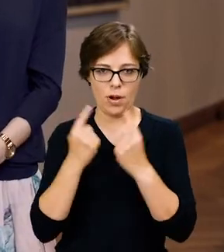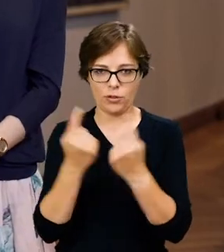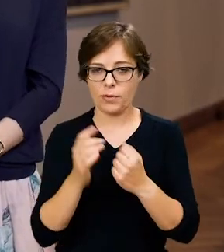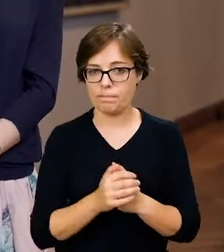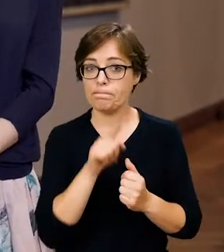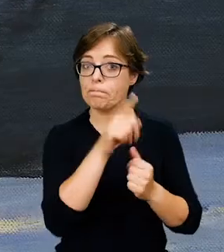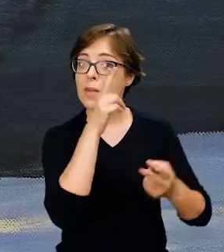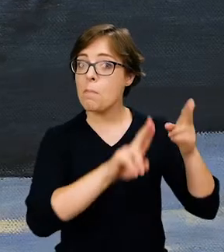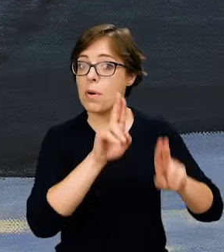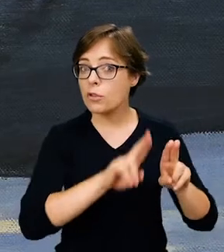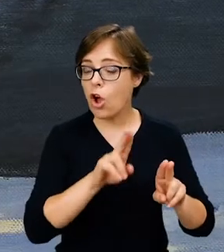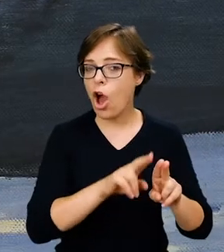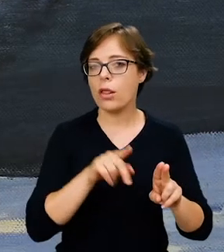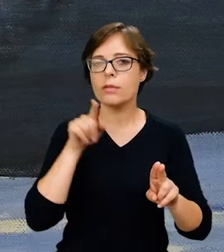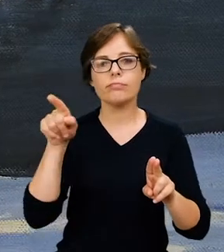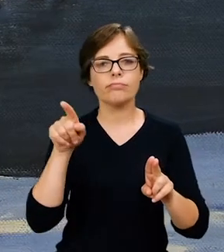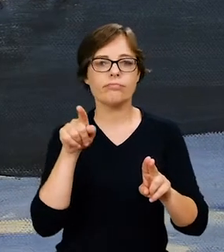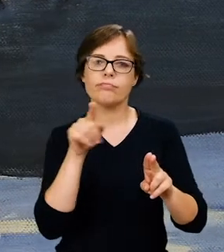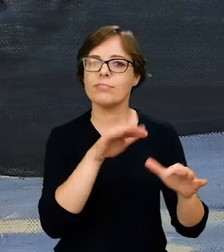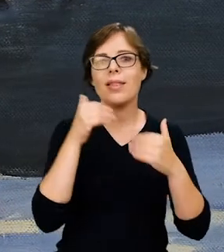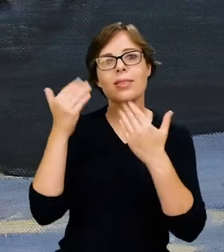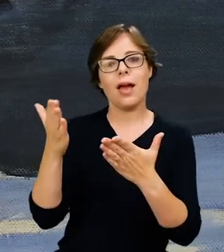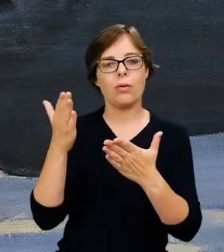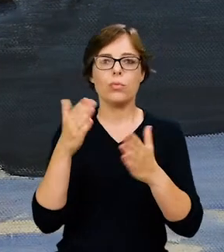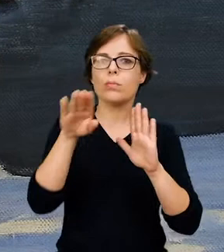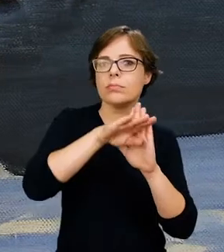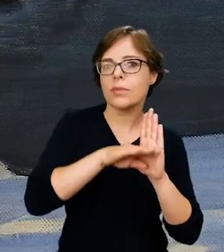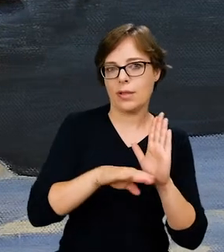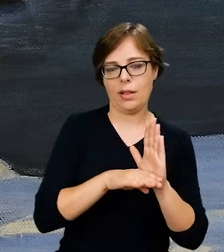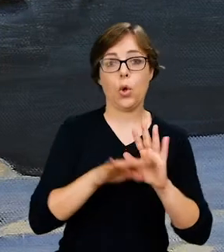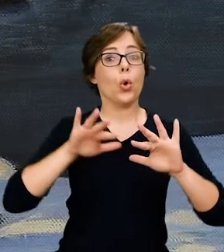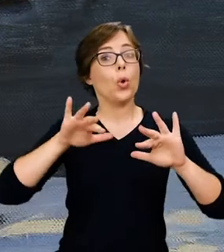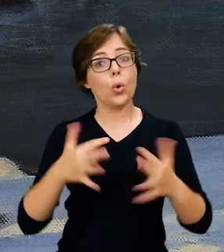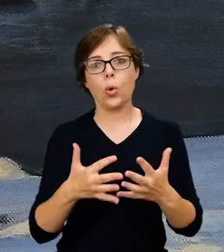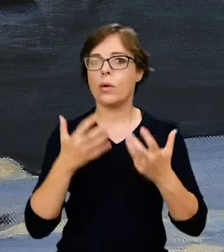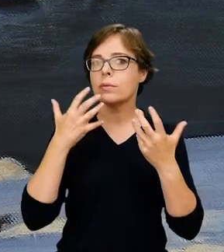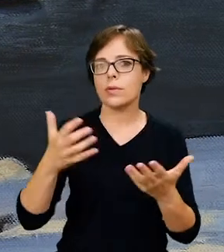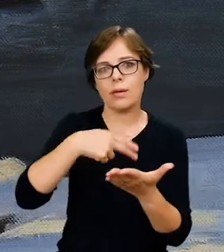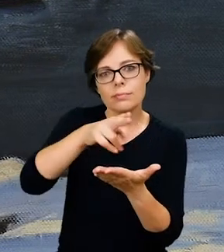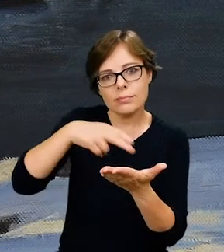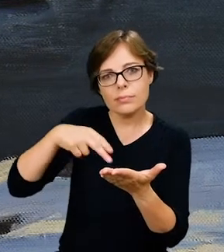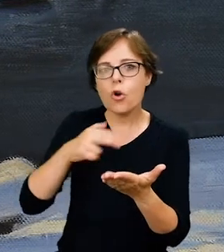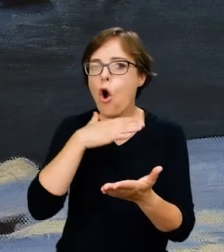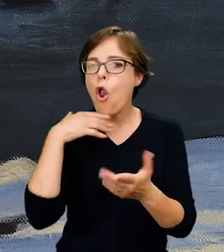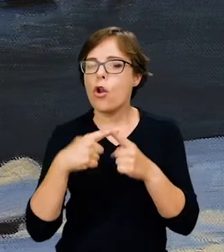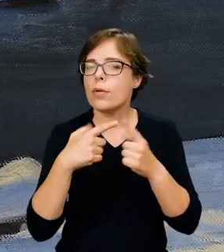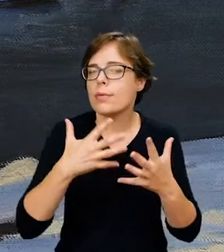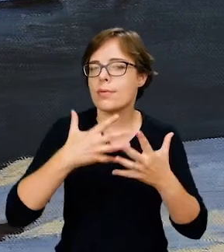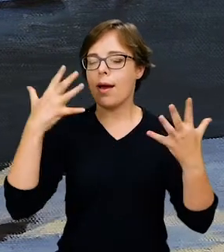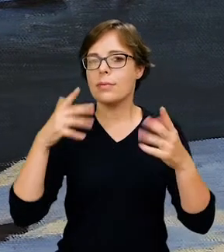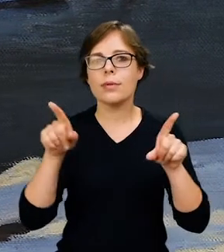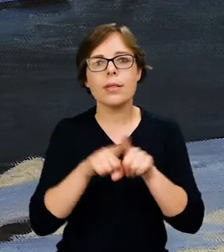wyniósł pewne założenia, dążąc właśnie do rozjaśnienia palety, do uchwycenia